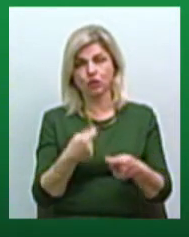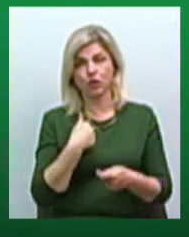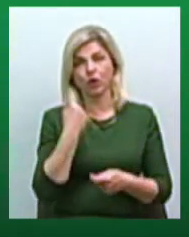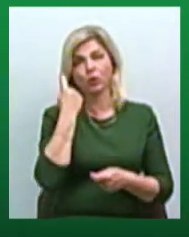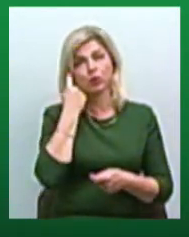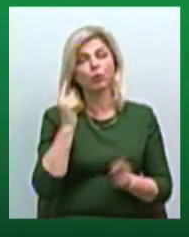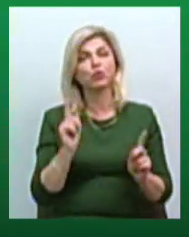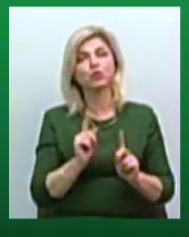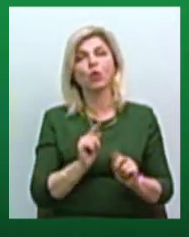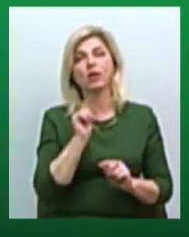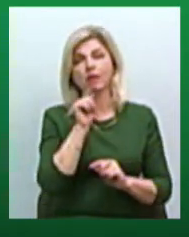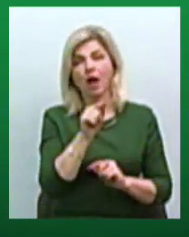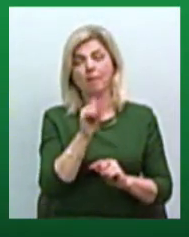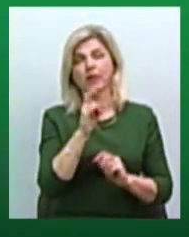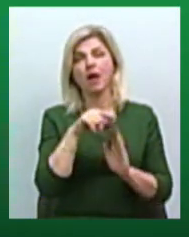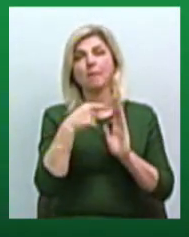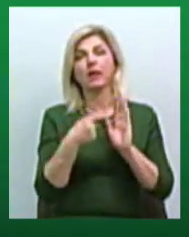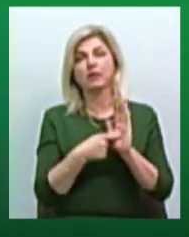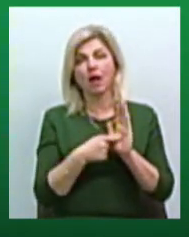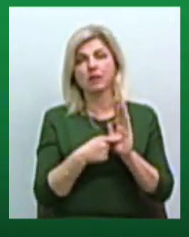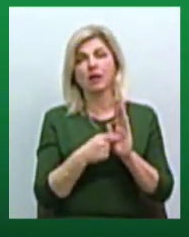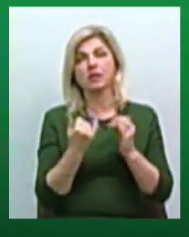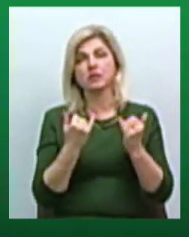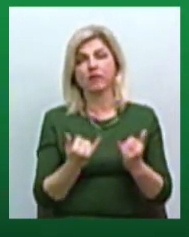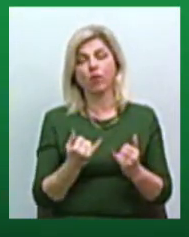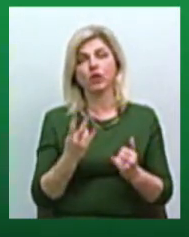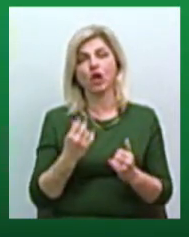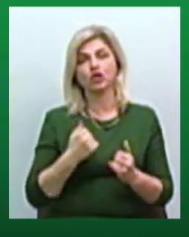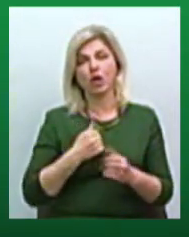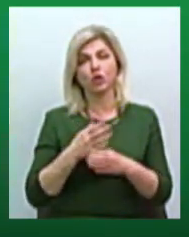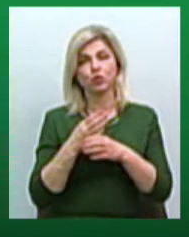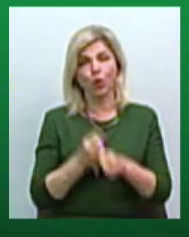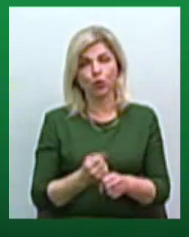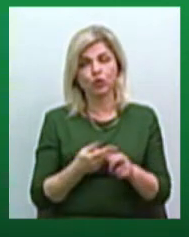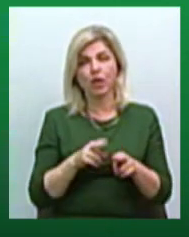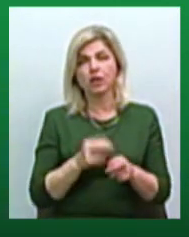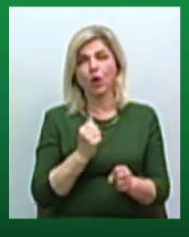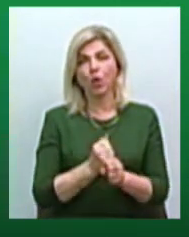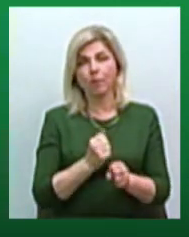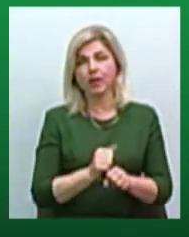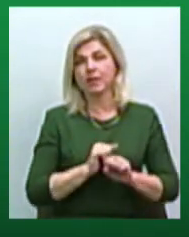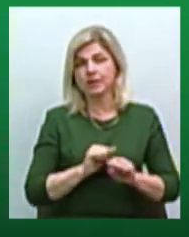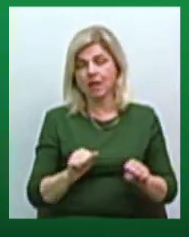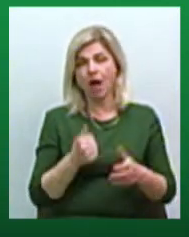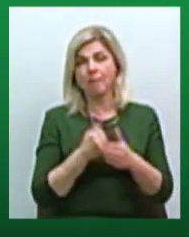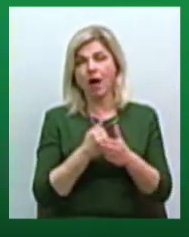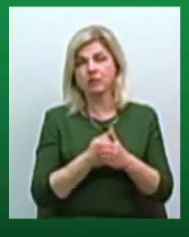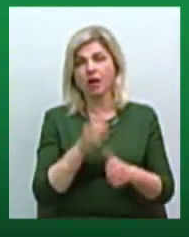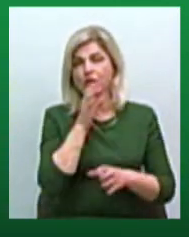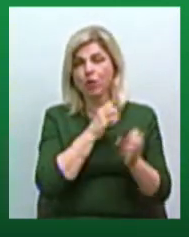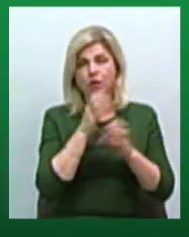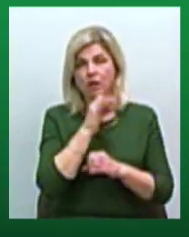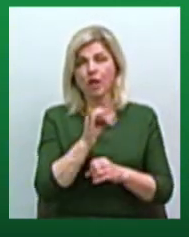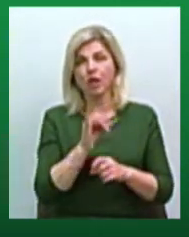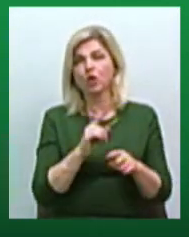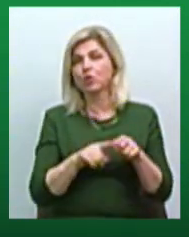там питання рейду сьогодні, жаль, скорочують, цього робити не можна. База розкрадається і стане так, що не база,